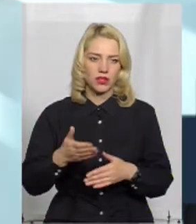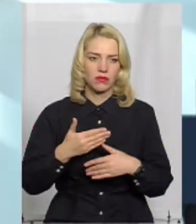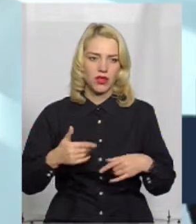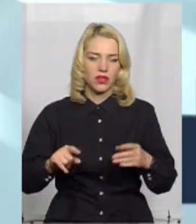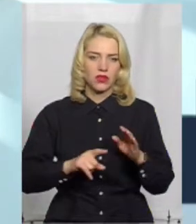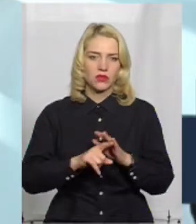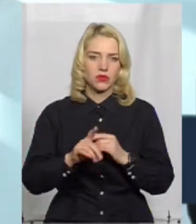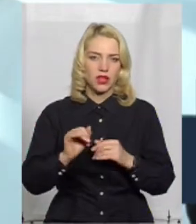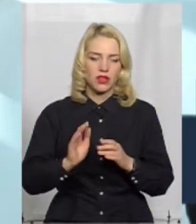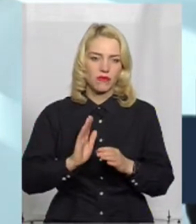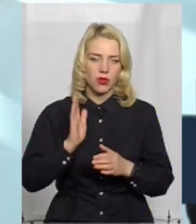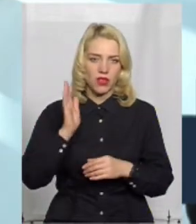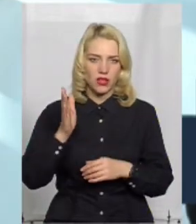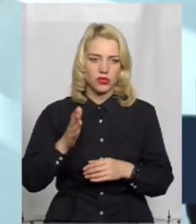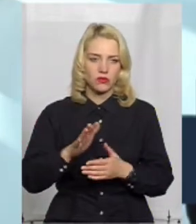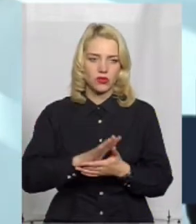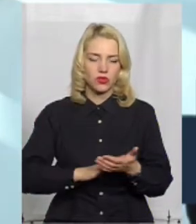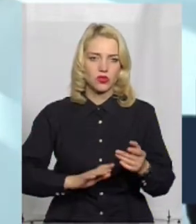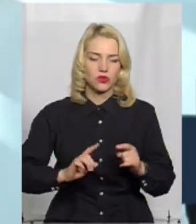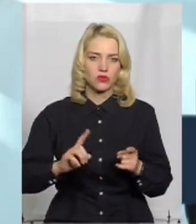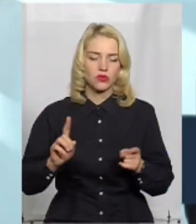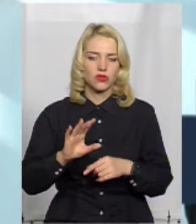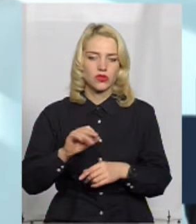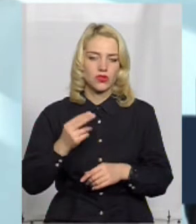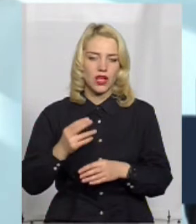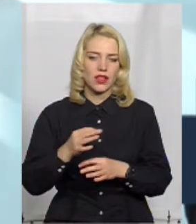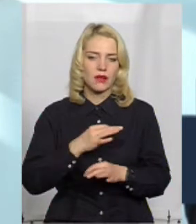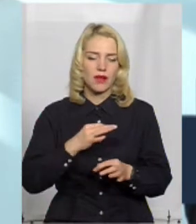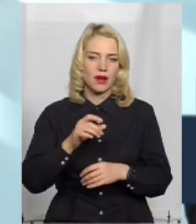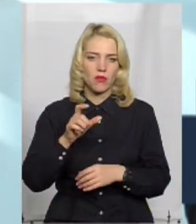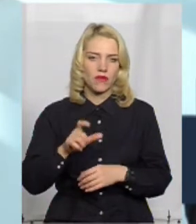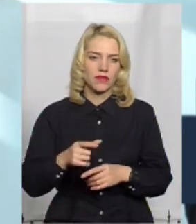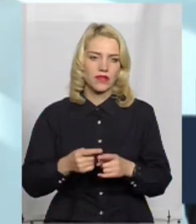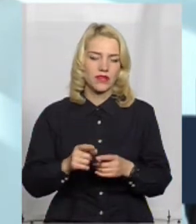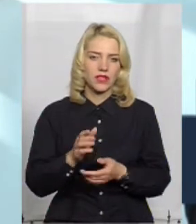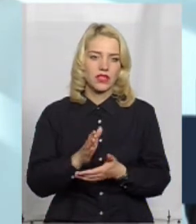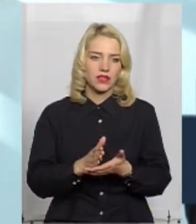розпочали і в подальшому продовжували, тому що цей соціальний перемовник, він є таким